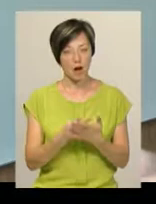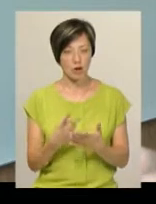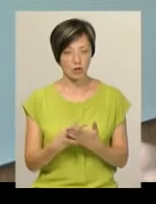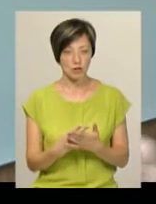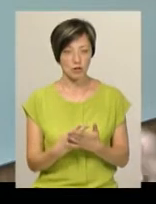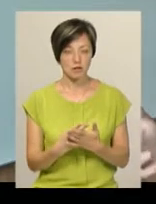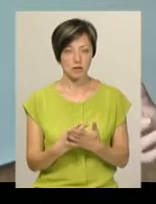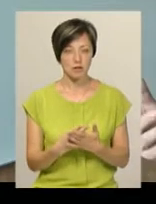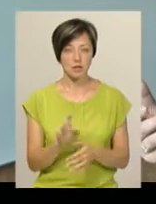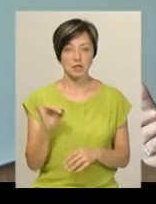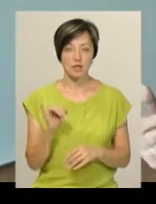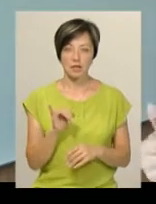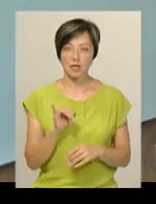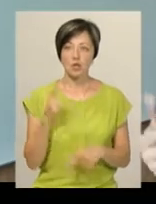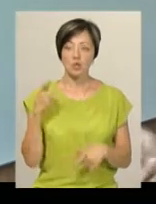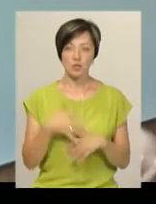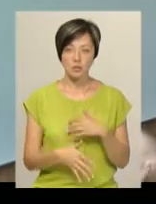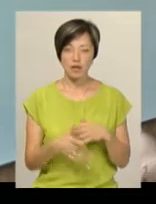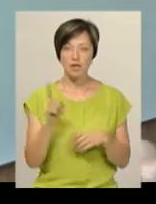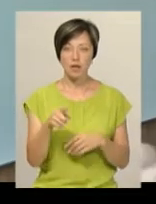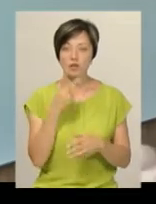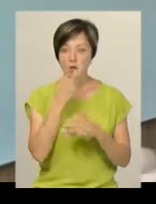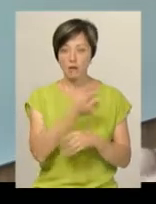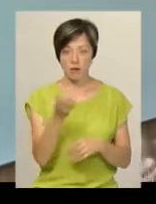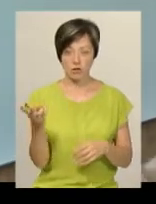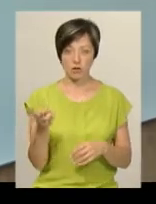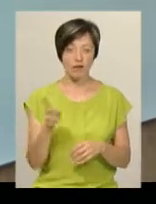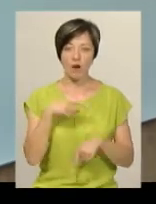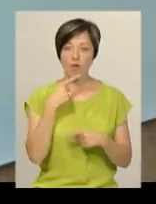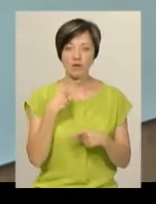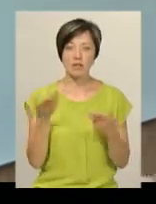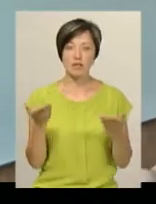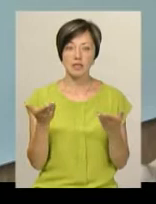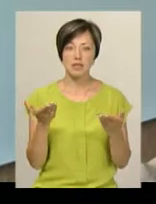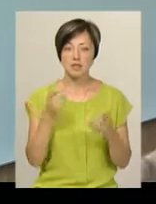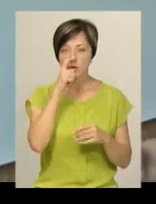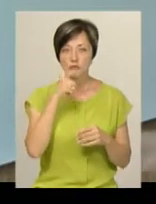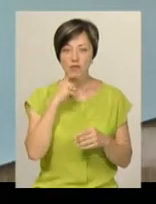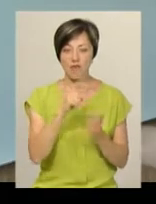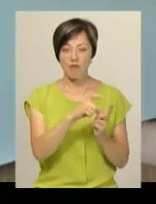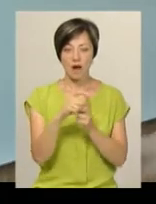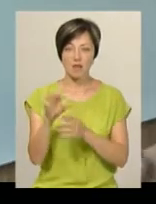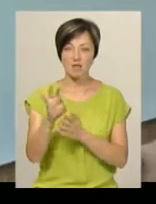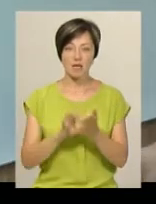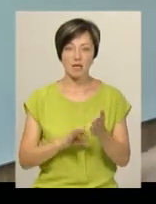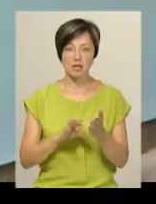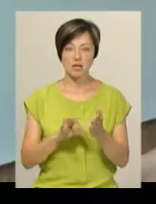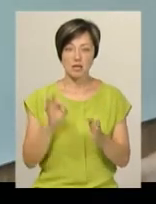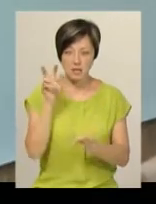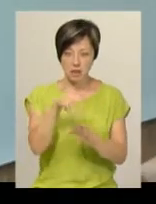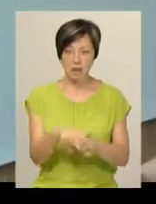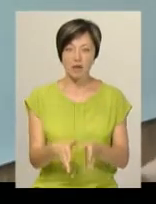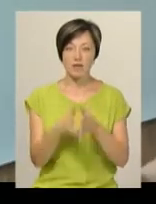і розуміти те, що вони бачать. Не говорити їм незрозумілими фразами і зразу завалювати їх